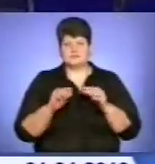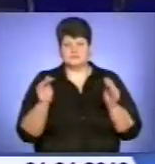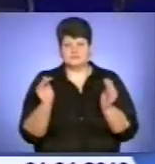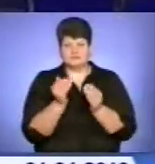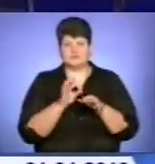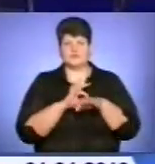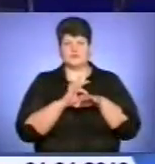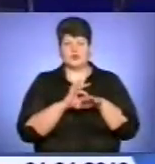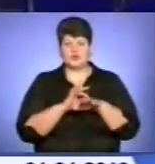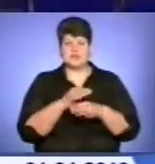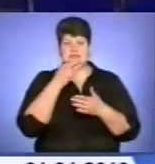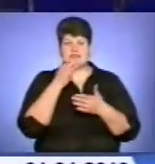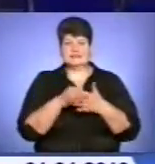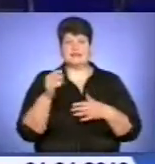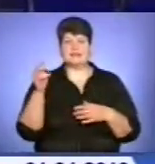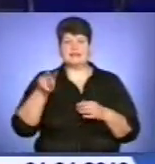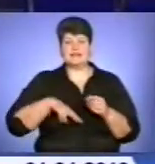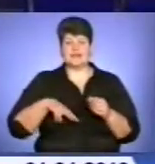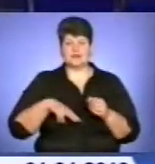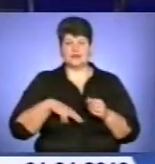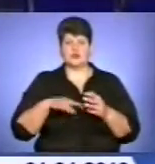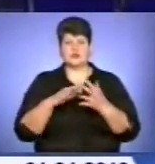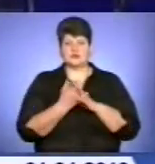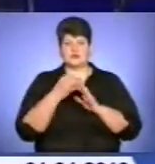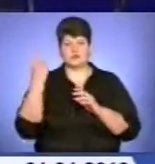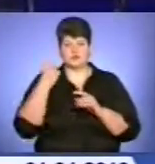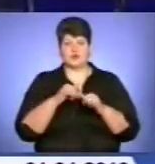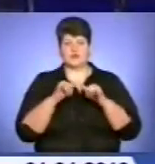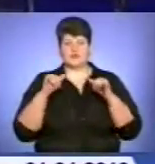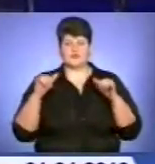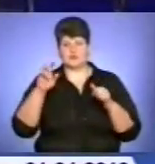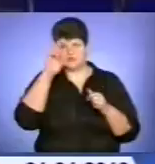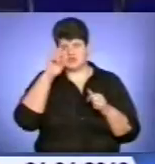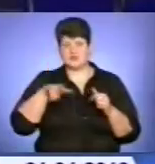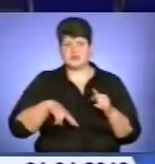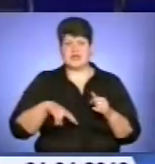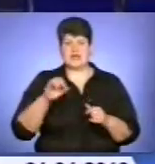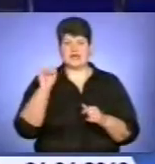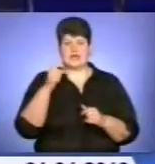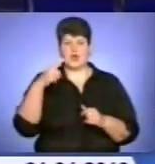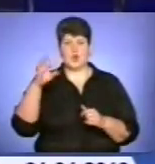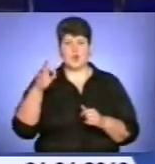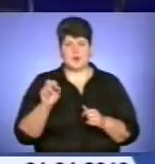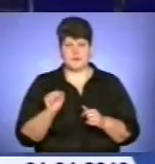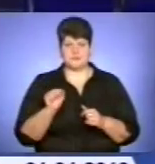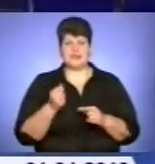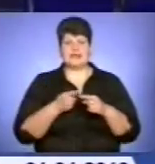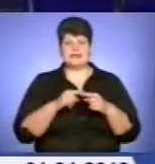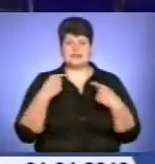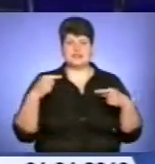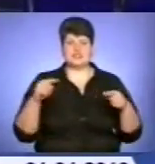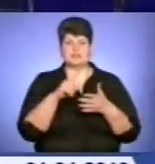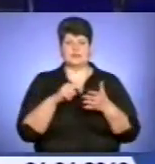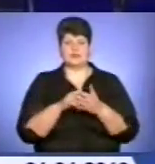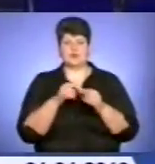зазначив директор департаменту агропромислового розвитку облдержадміністрації Андрій Хома. Ці та інші питання обговорили на